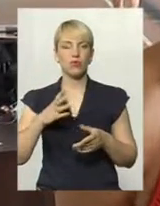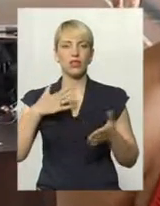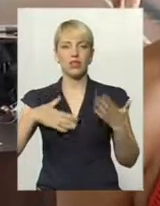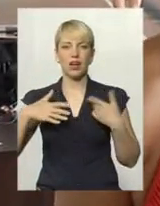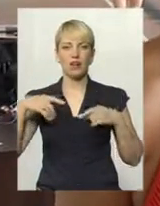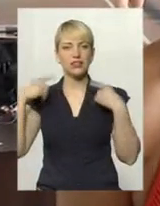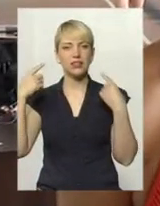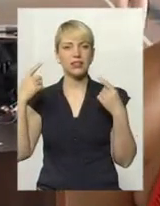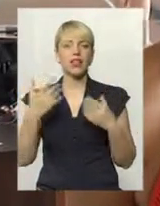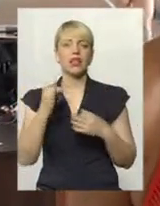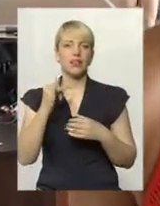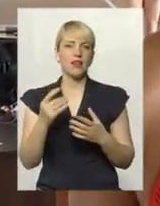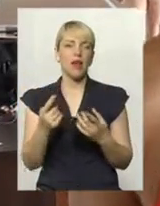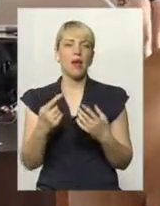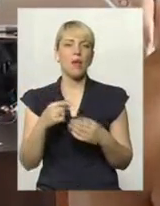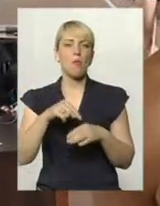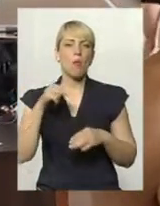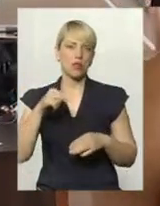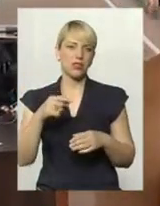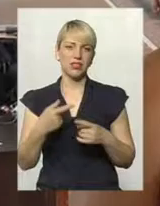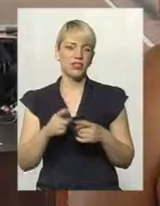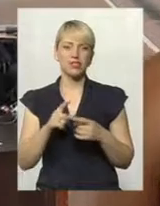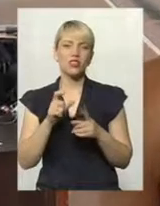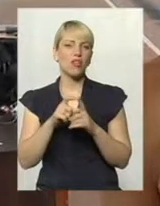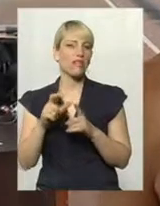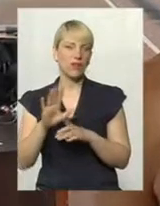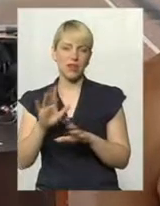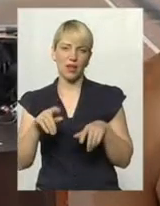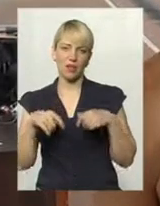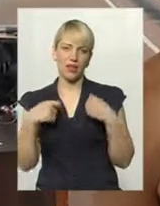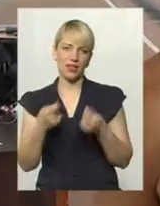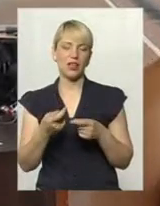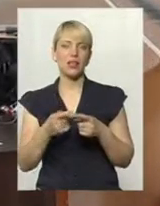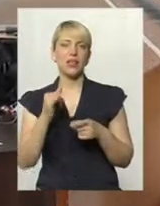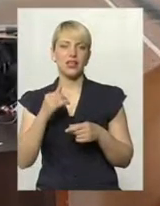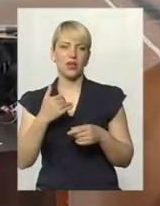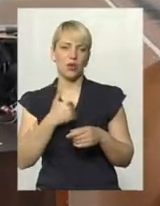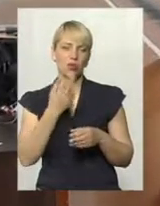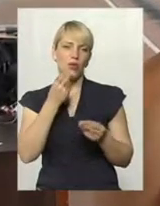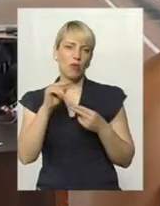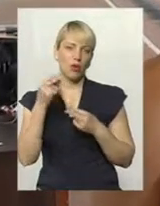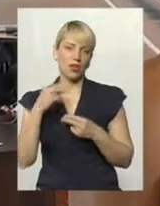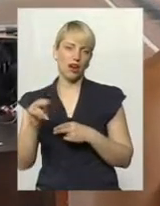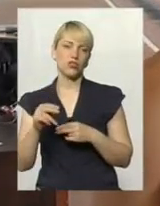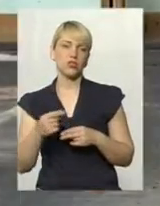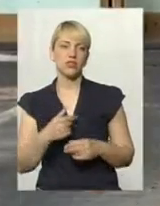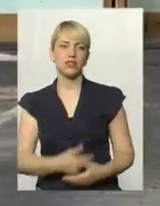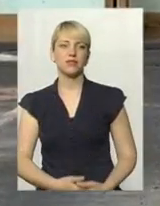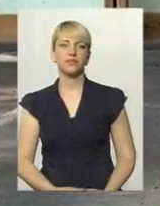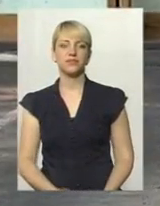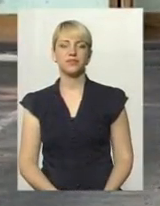такі емоції, що це, певно, словами, навіть не передати. Звичайно, тепер хочеться покращувати і ставати ще краще.